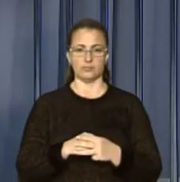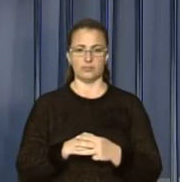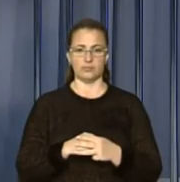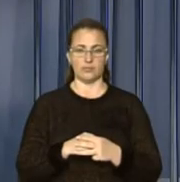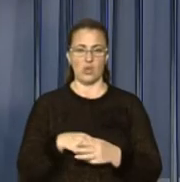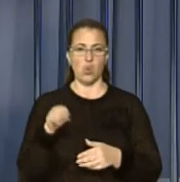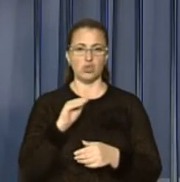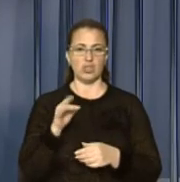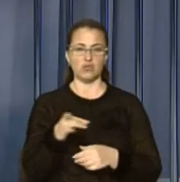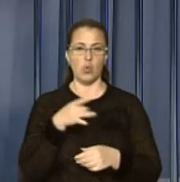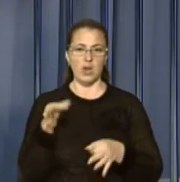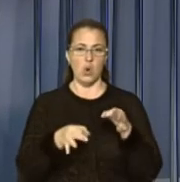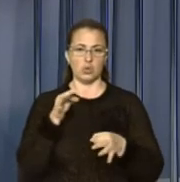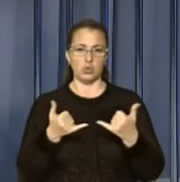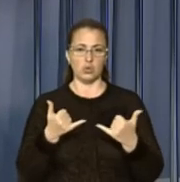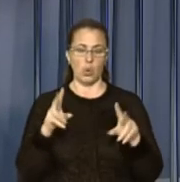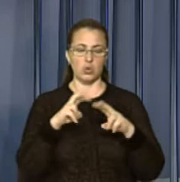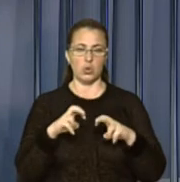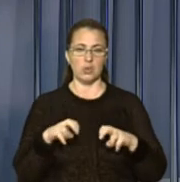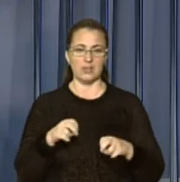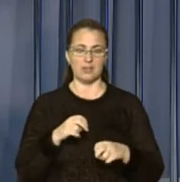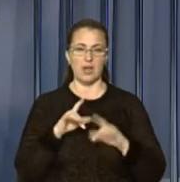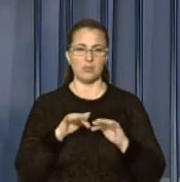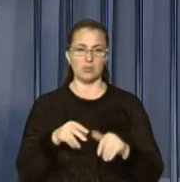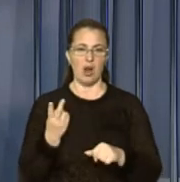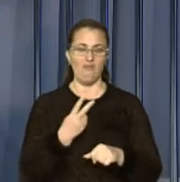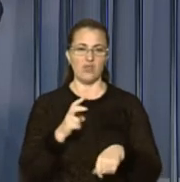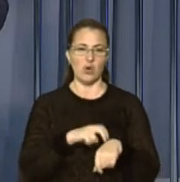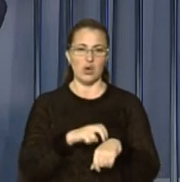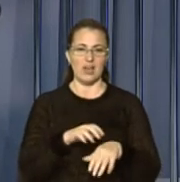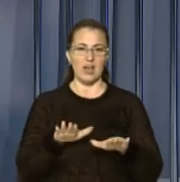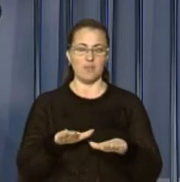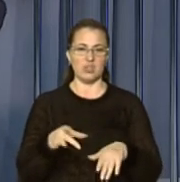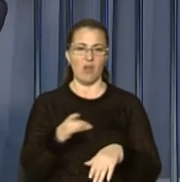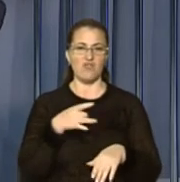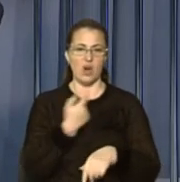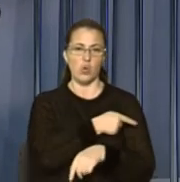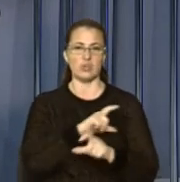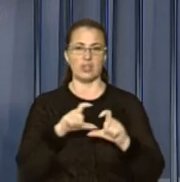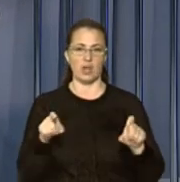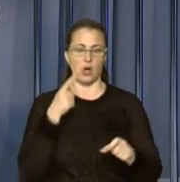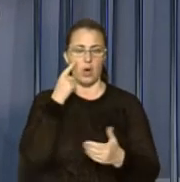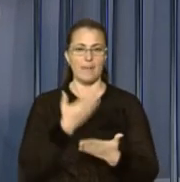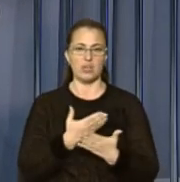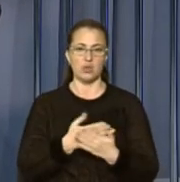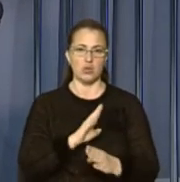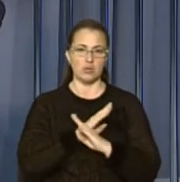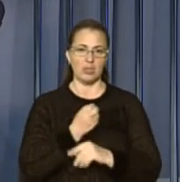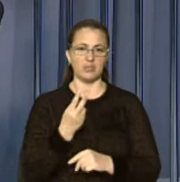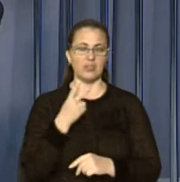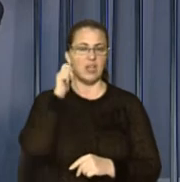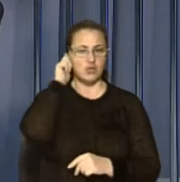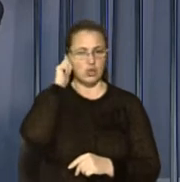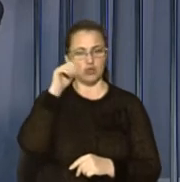У Жидачівському районному суді сьогодні розглядали справу двох лікарів місцевої районної лікарні, яких підозрюють у смерті 12